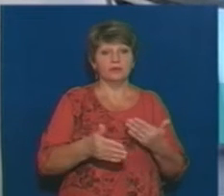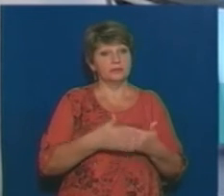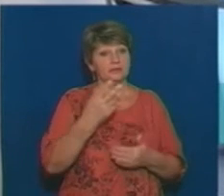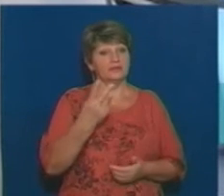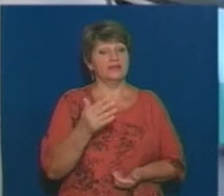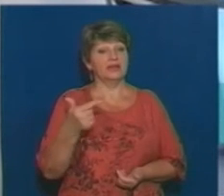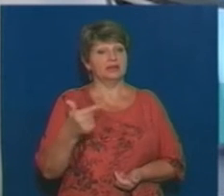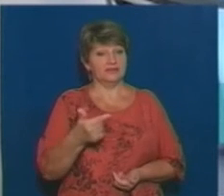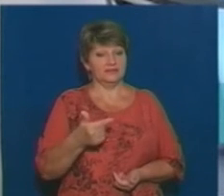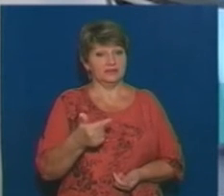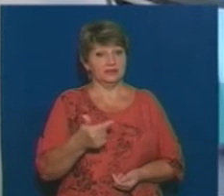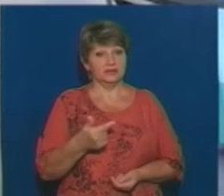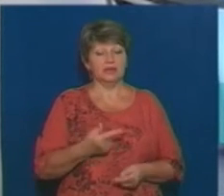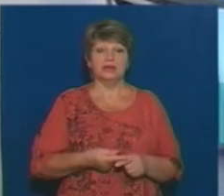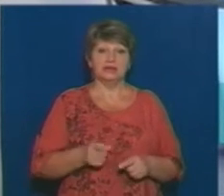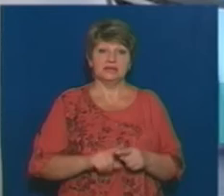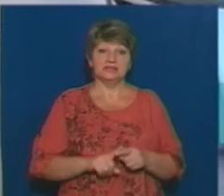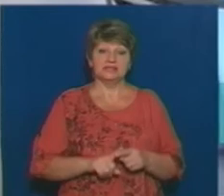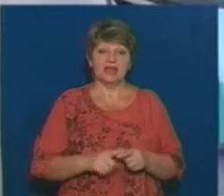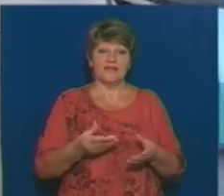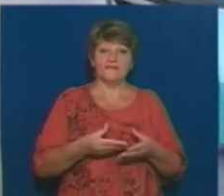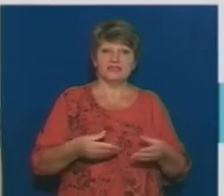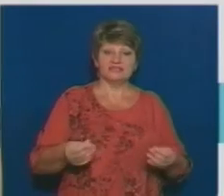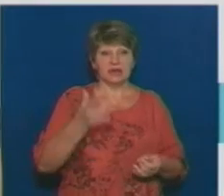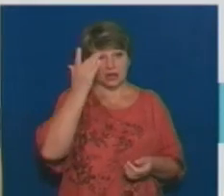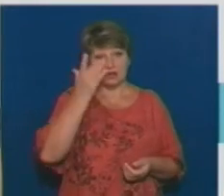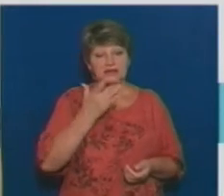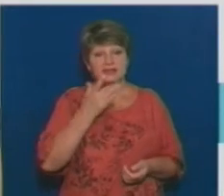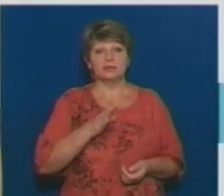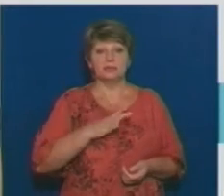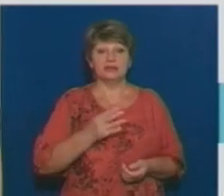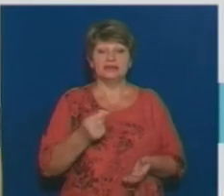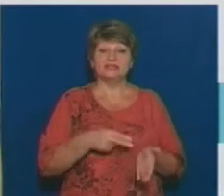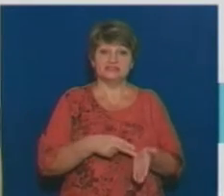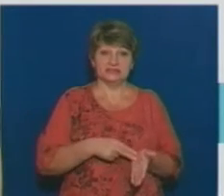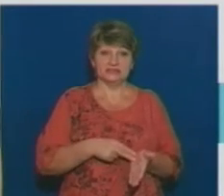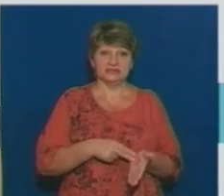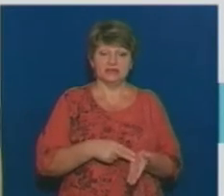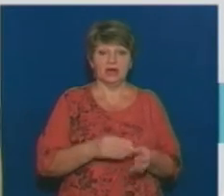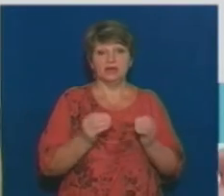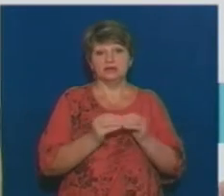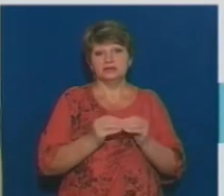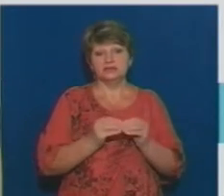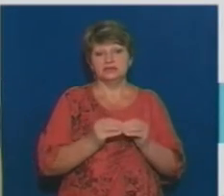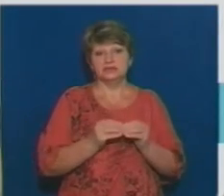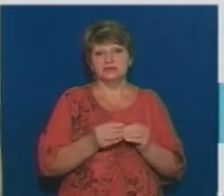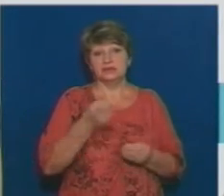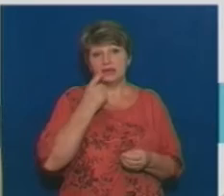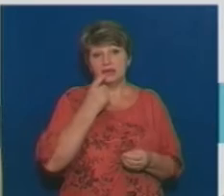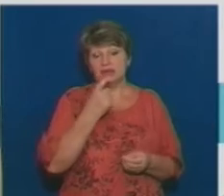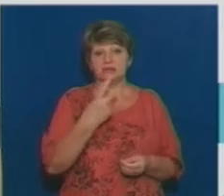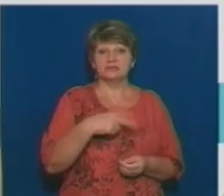гривні. Це буквально весня-літо були такі приблизно ціни. Тобто, десяток яїць – 20-20